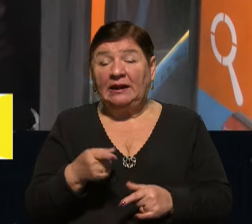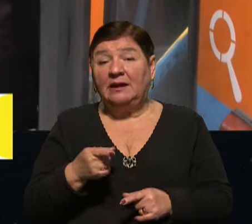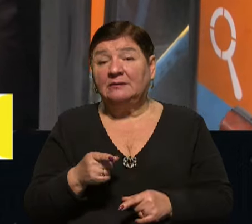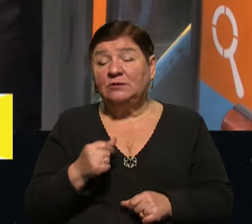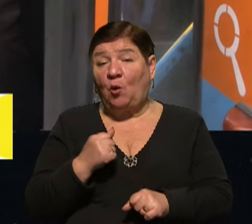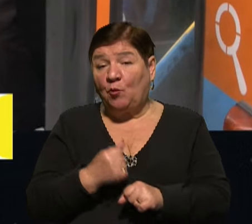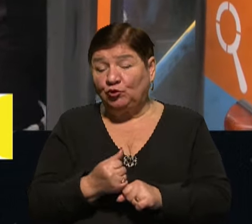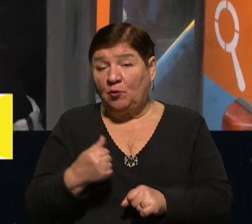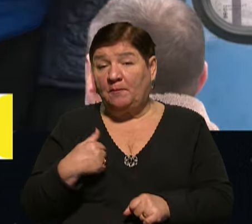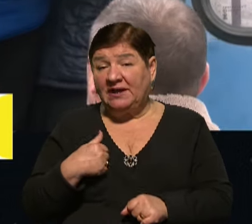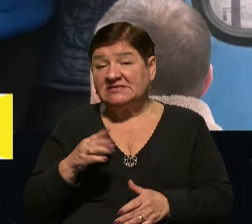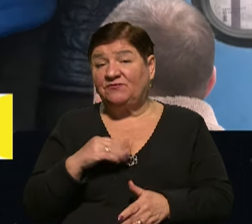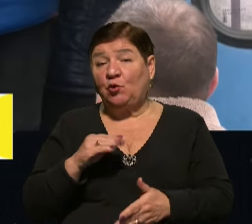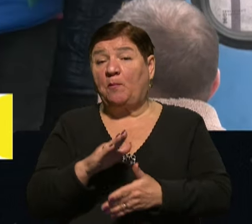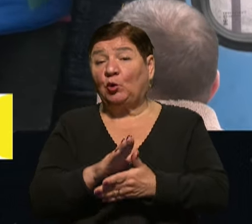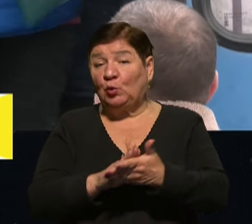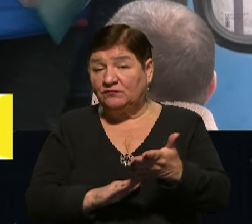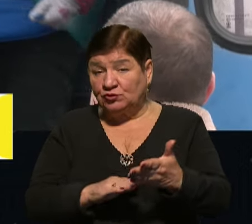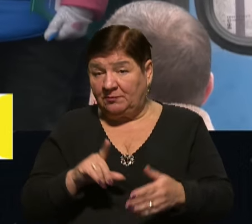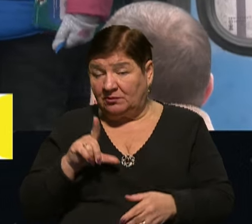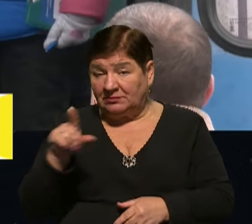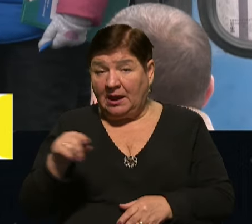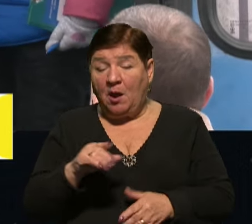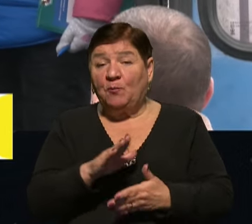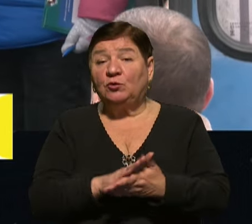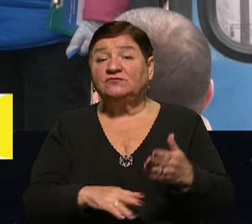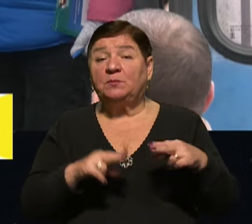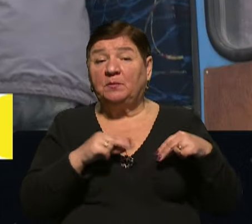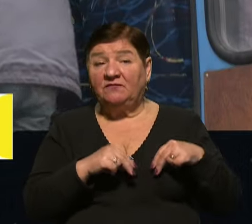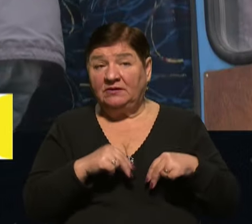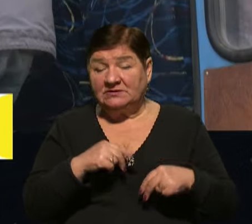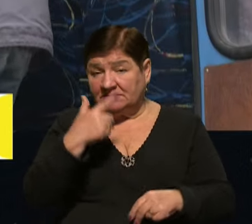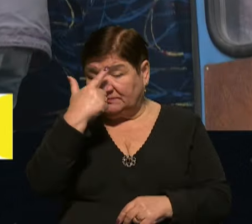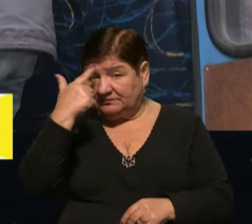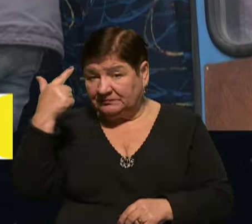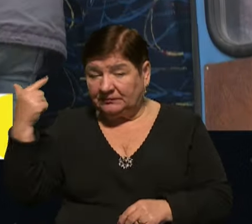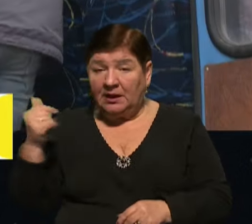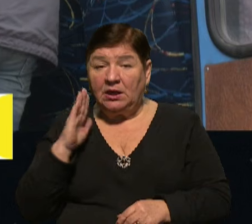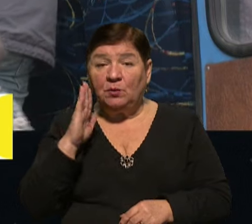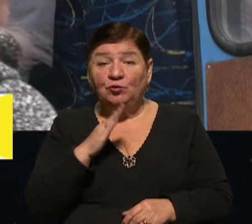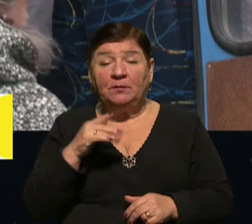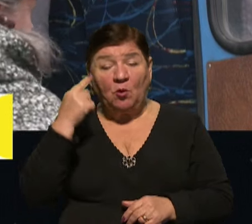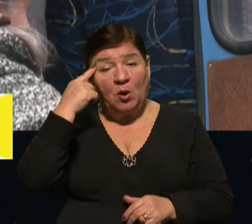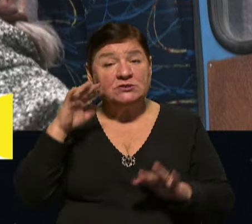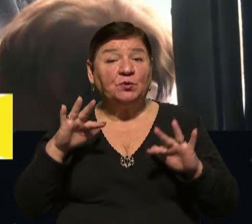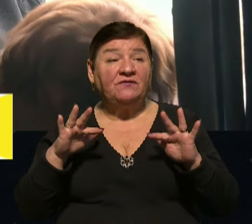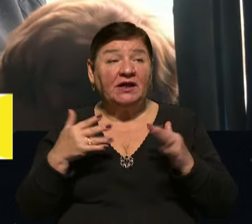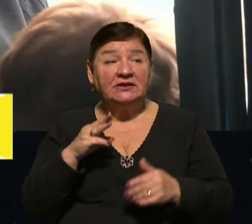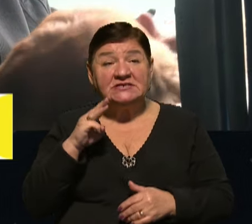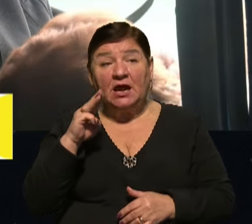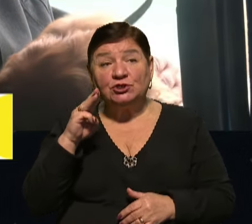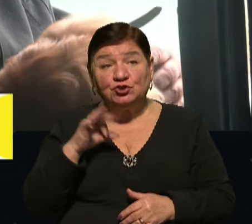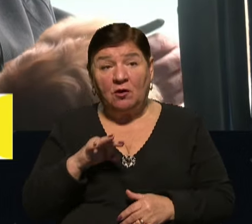роботу ми свою продовжуємо, продовжуємо працювати з оповіщенням і будемо сподіватися, що